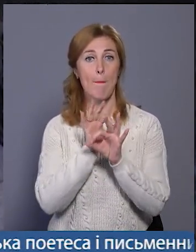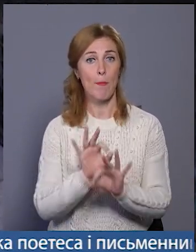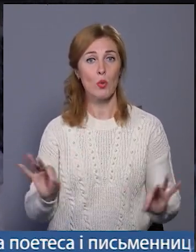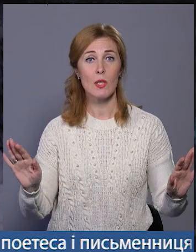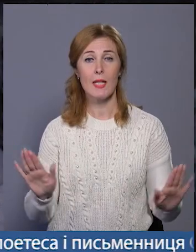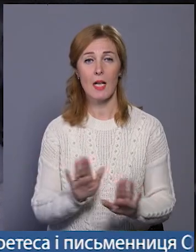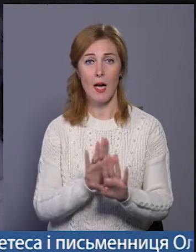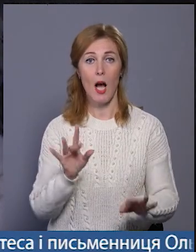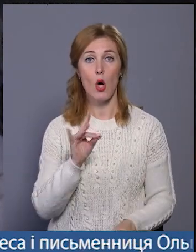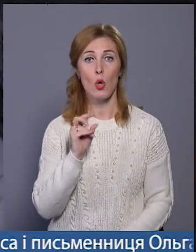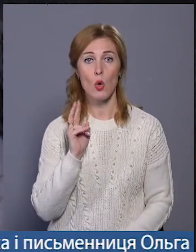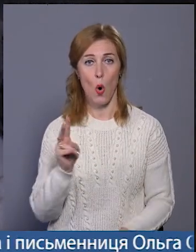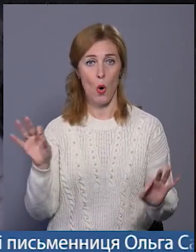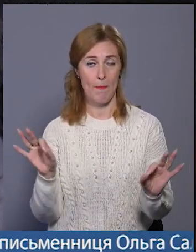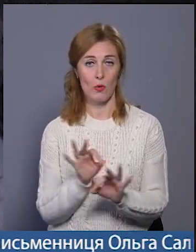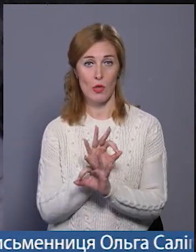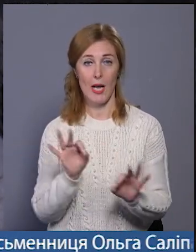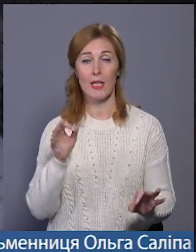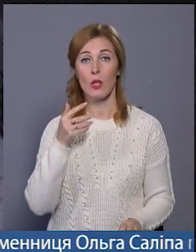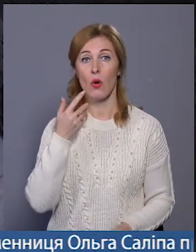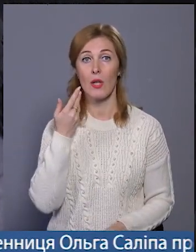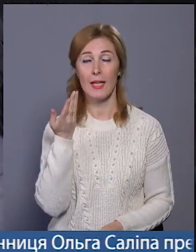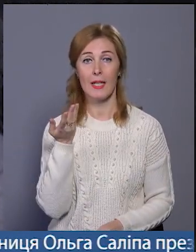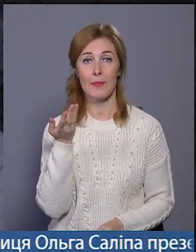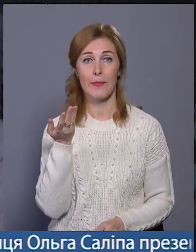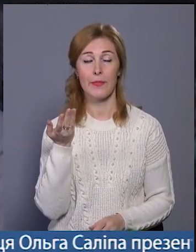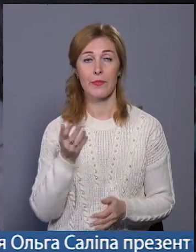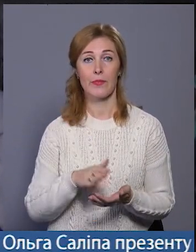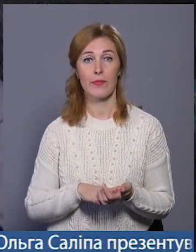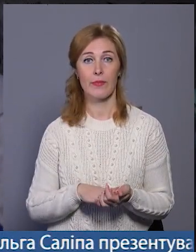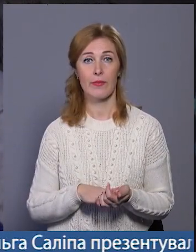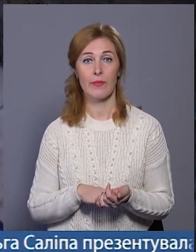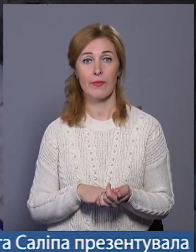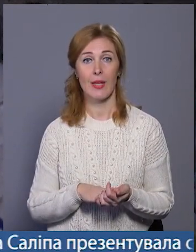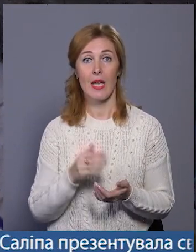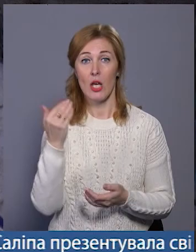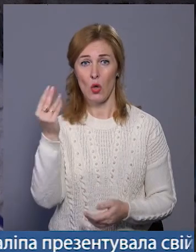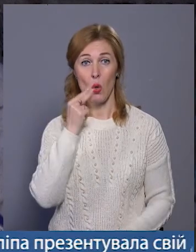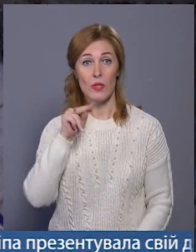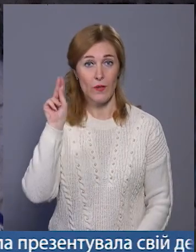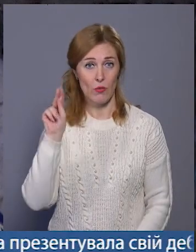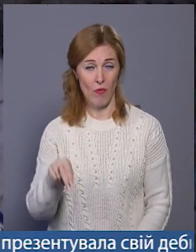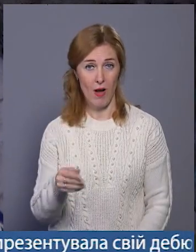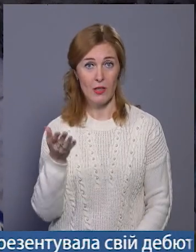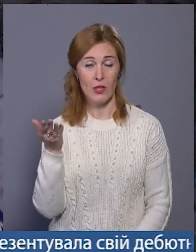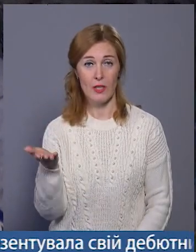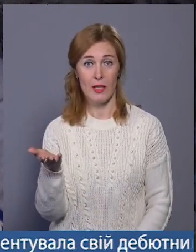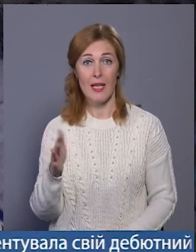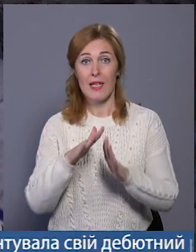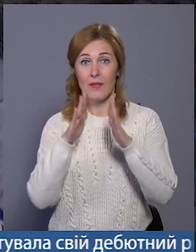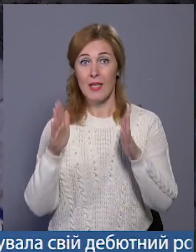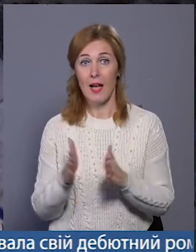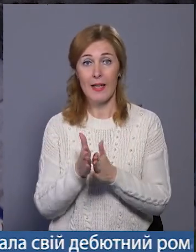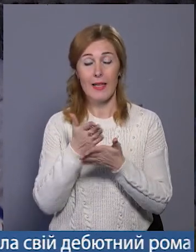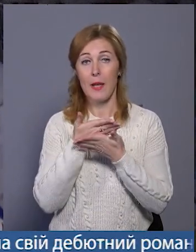побратим, рок-музикант, коли звинувачений і взагалі немає